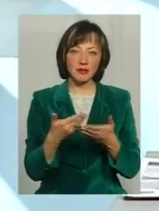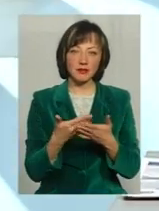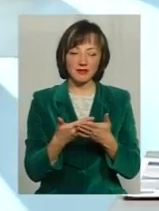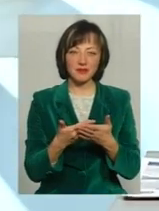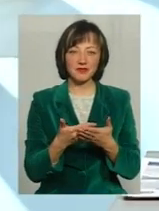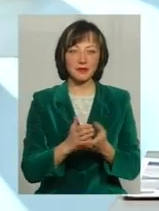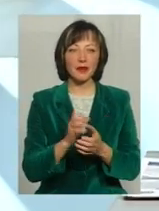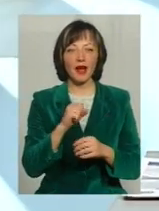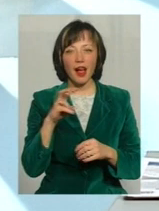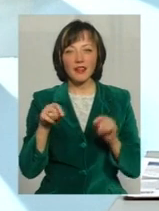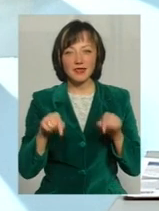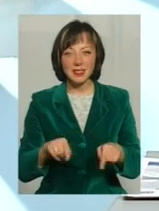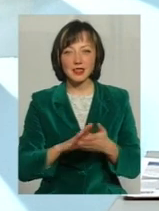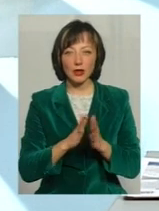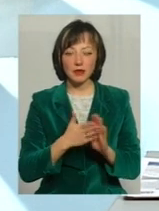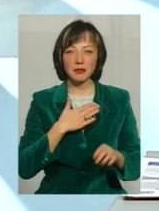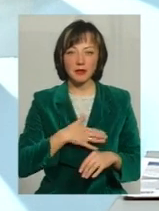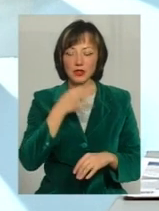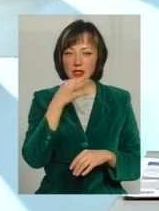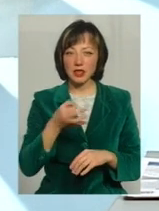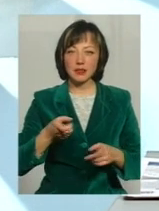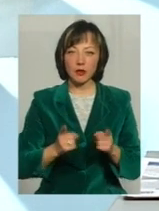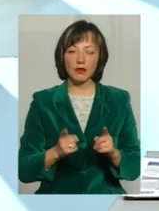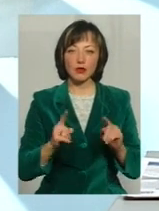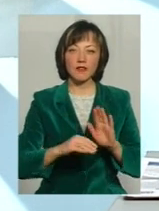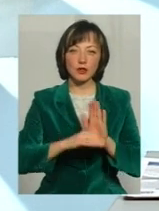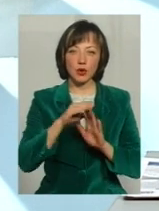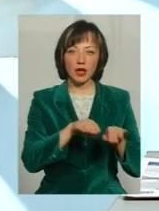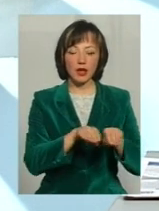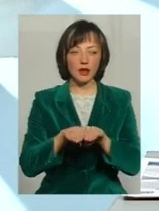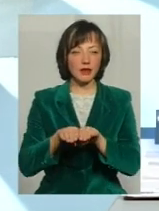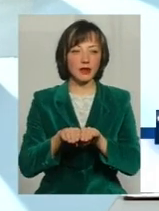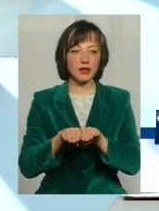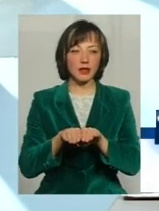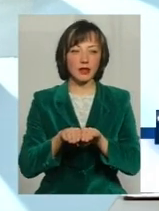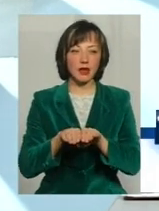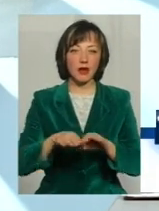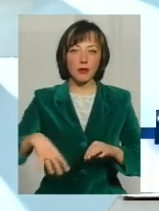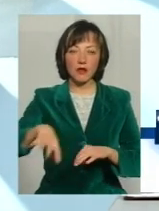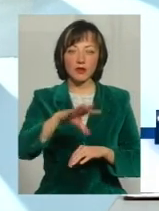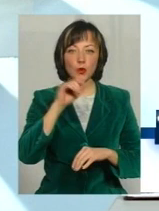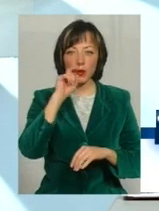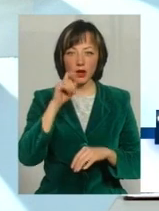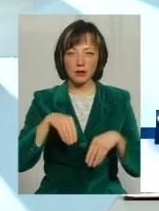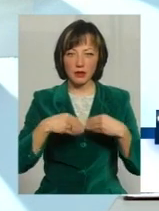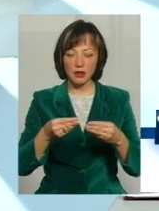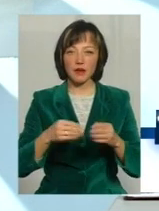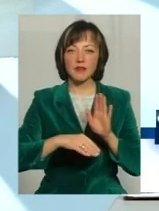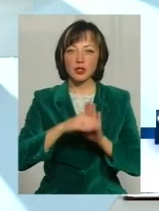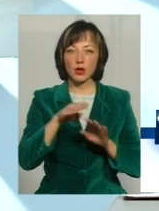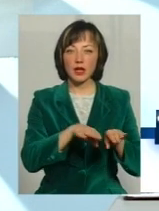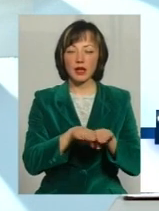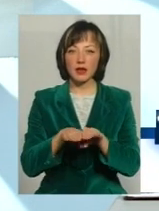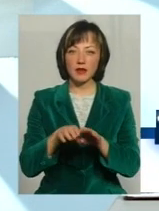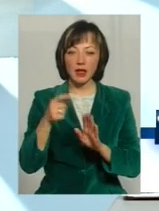Але в ситуації не приємно говорити, що насправді дуже високий рівень покриваємості по всій Україні Дуже високий рівень